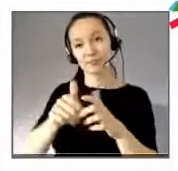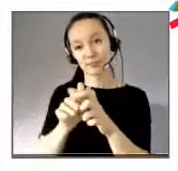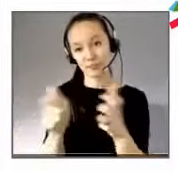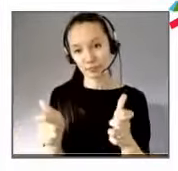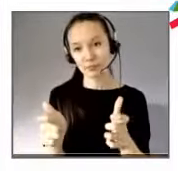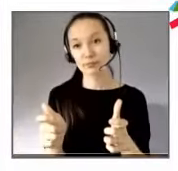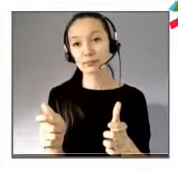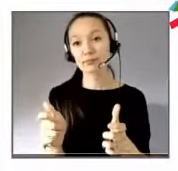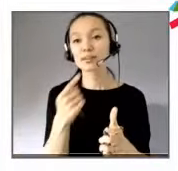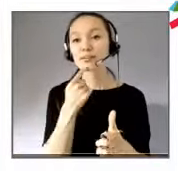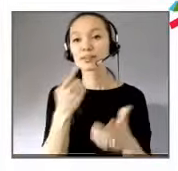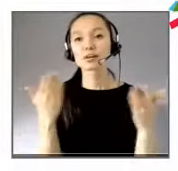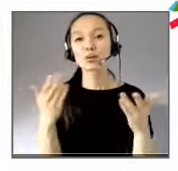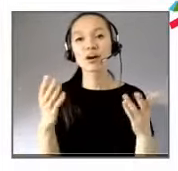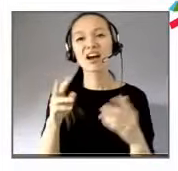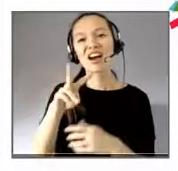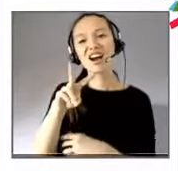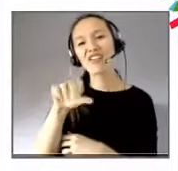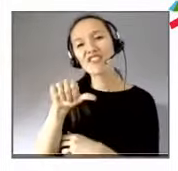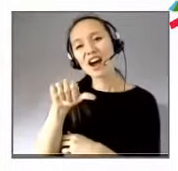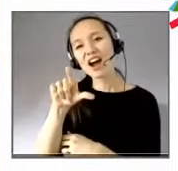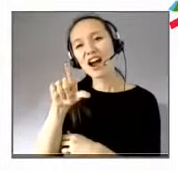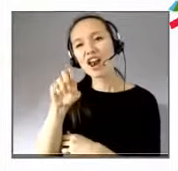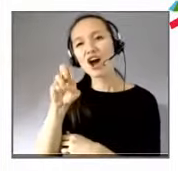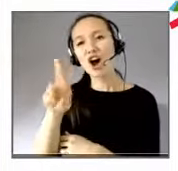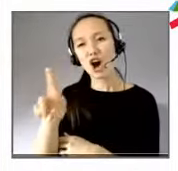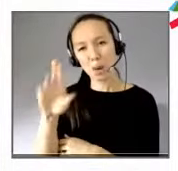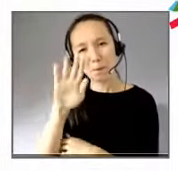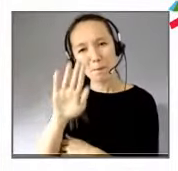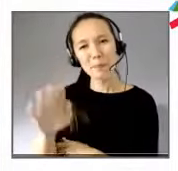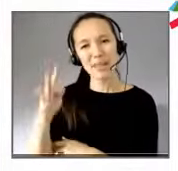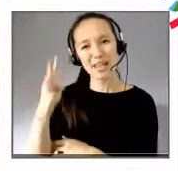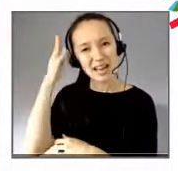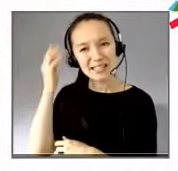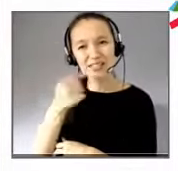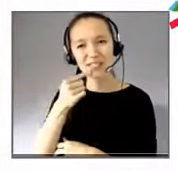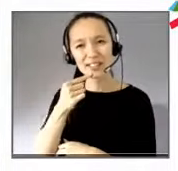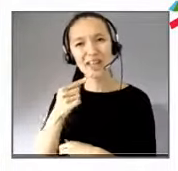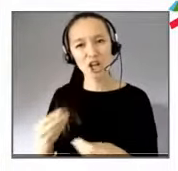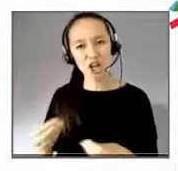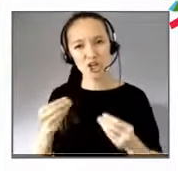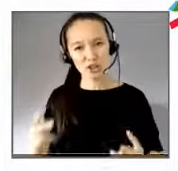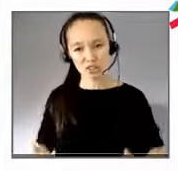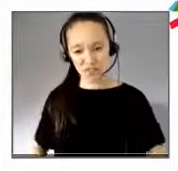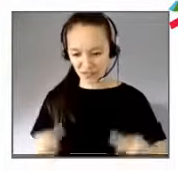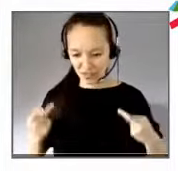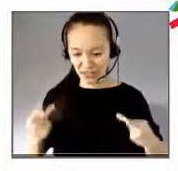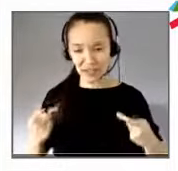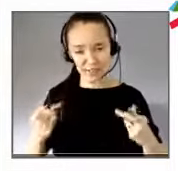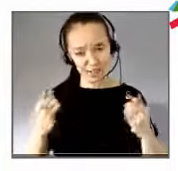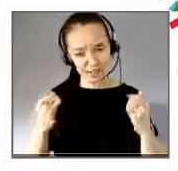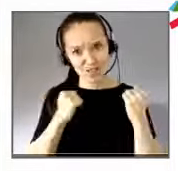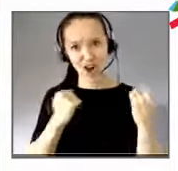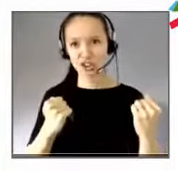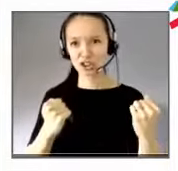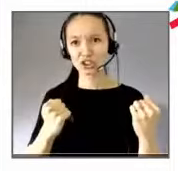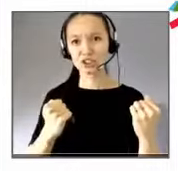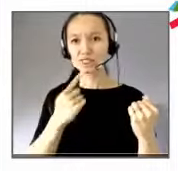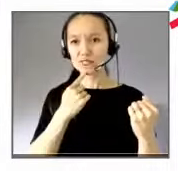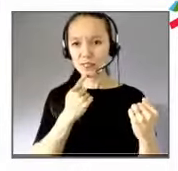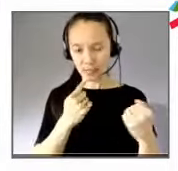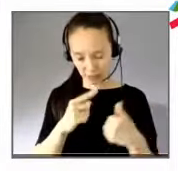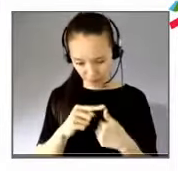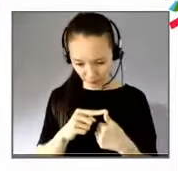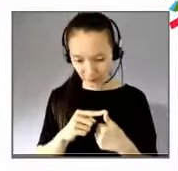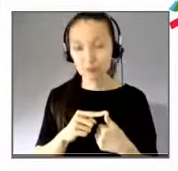dans toutes les langues latines, ça veut dire la force de vie. Donc créer de la valeur, c'est effectivement créer des conditions où il y a